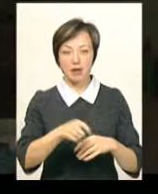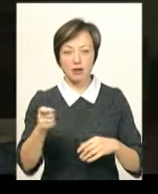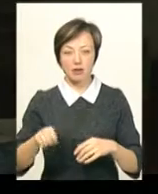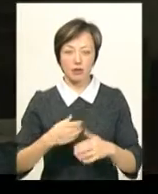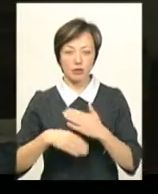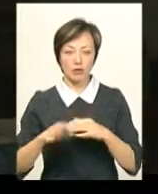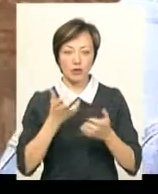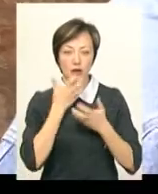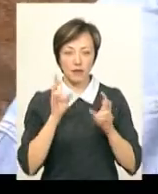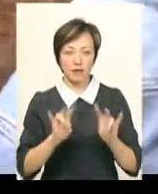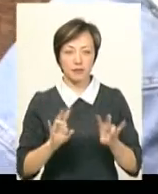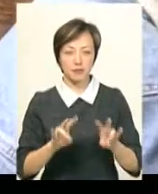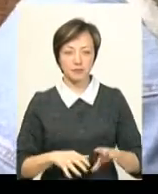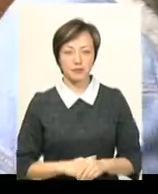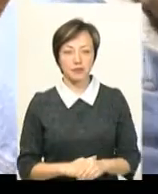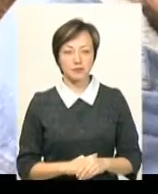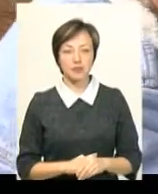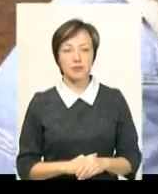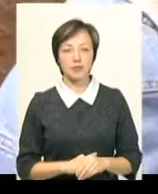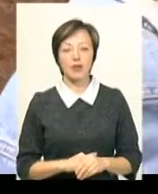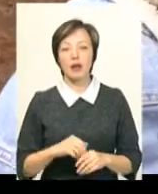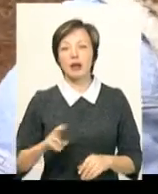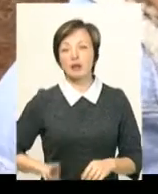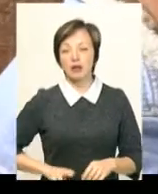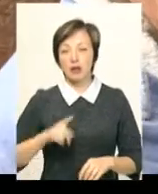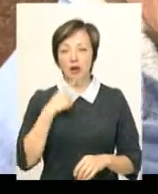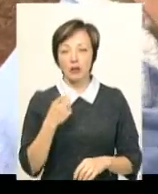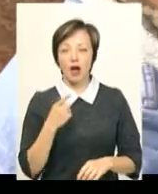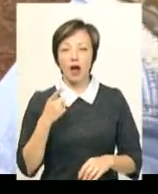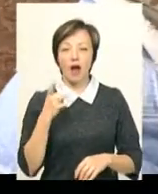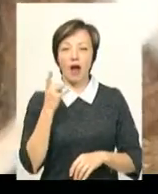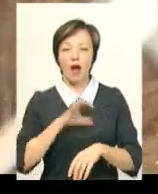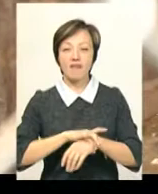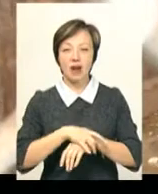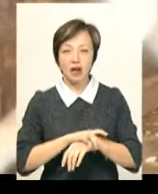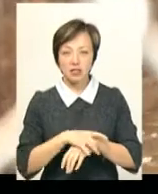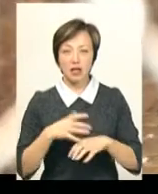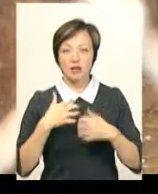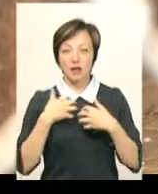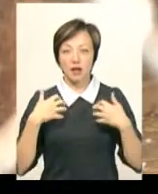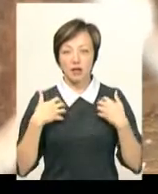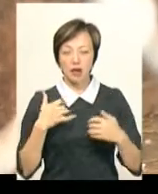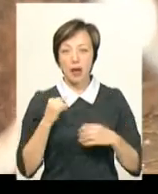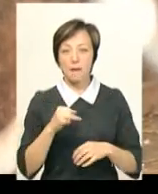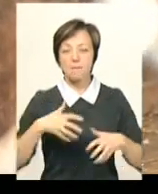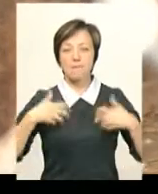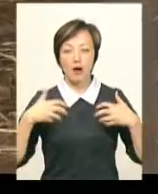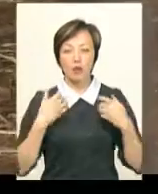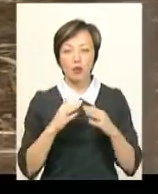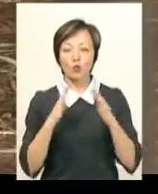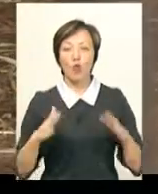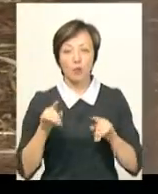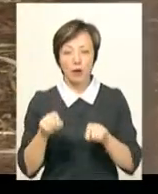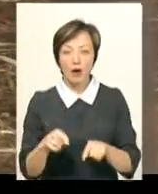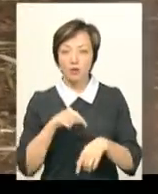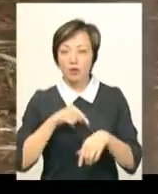закриваємо, і тут тепленько. Сергій Пальохін каже, що африканських їжаків та мауп утримує в себе вдома, бо ці види найбільш чутливі до холоду, та